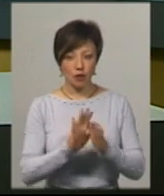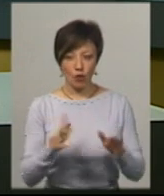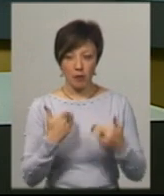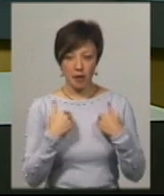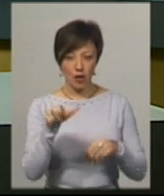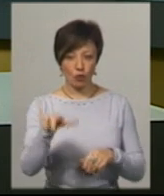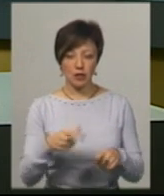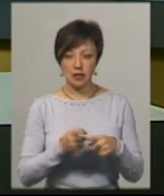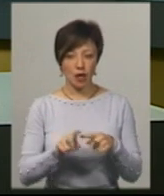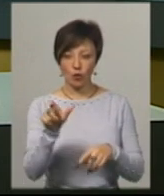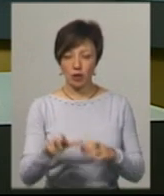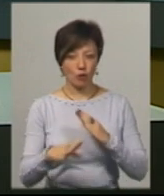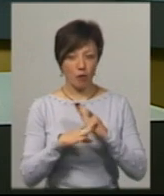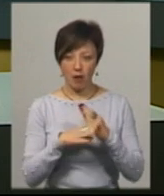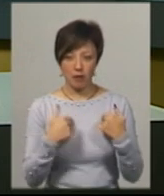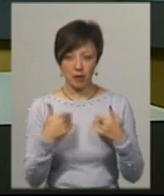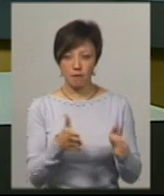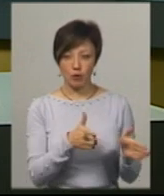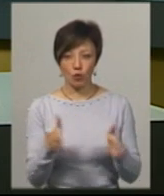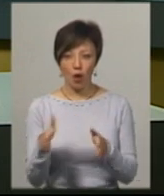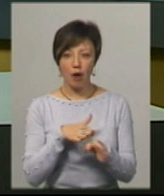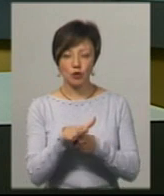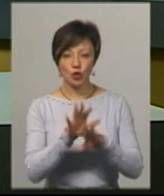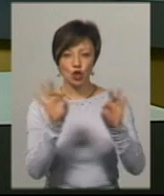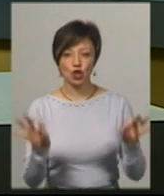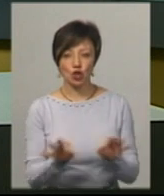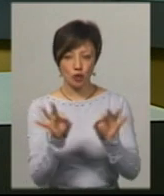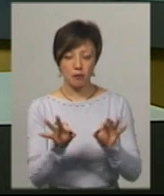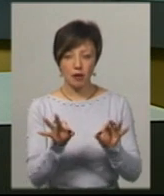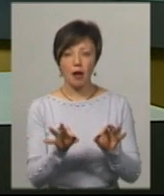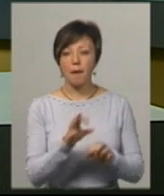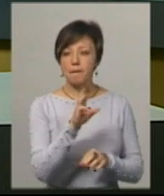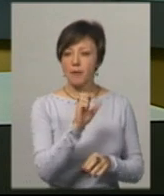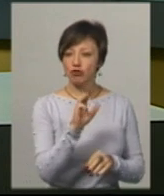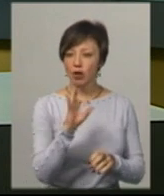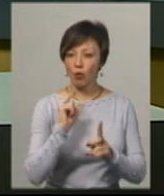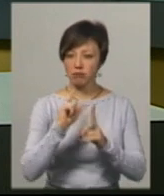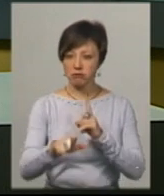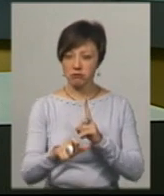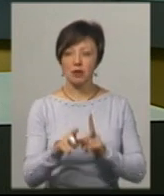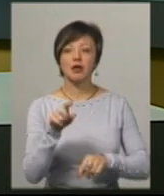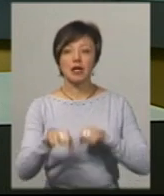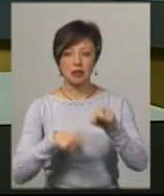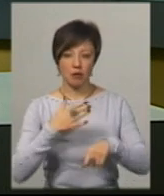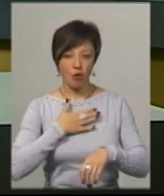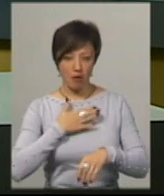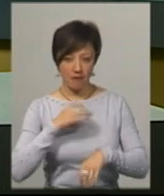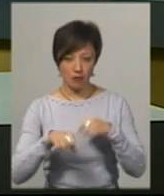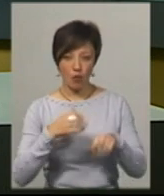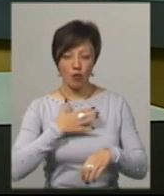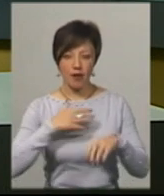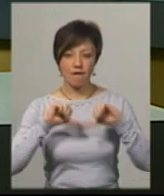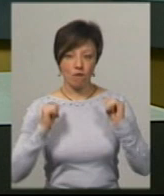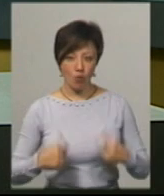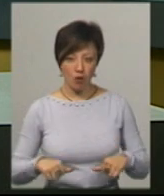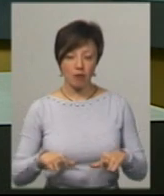людину? Ця людина не допомагала мені в підготовці абсолютно нічим». На що Башенко відповів. «Їздиш на моєму велосипеді, у моїй